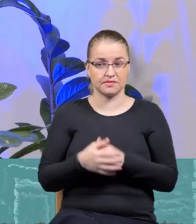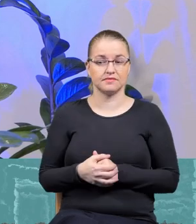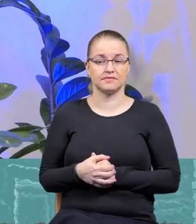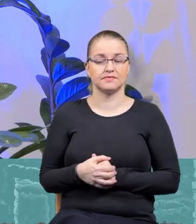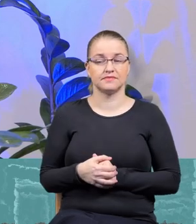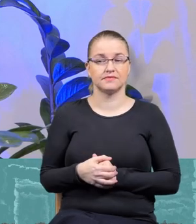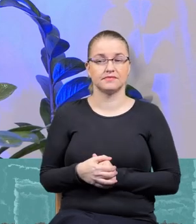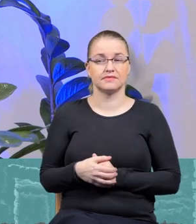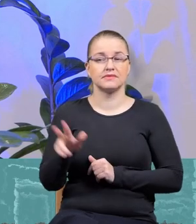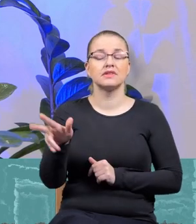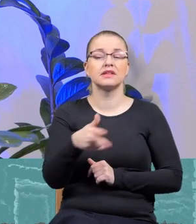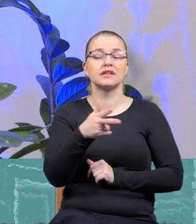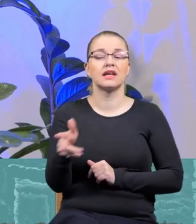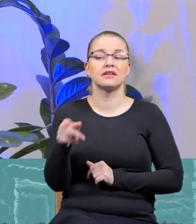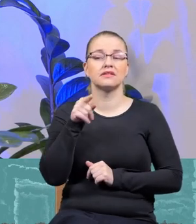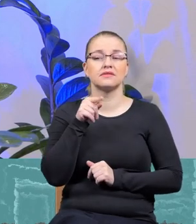No właśnie, no i kiedy na przykład